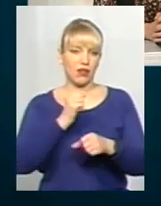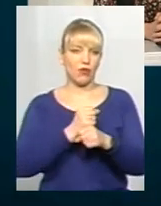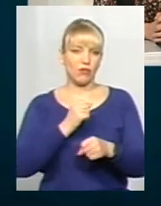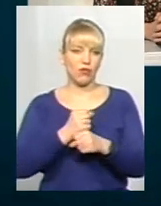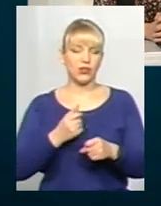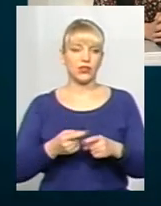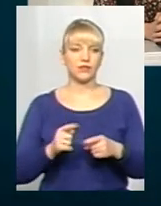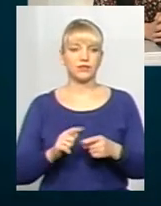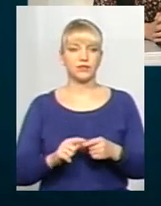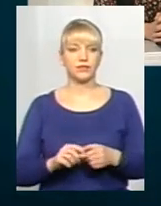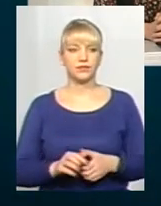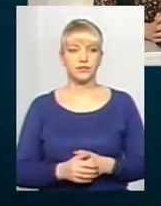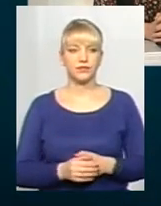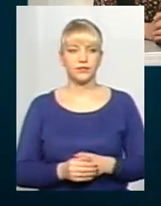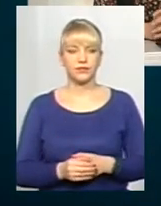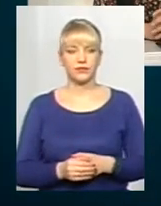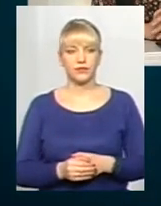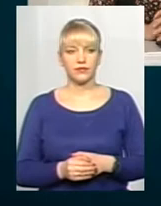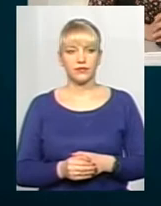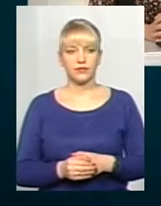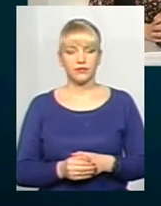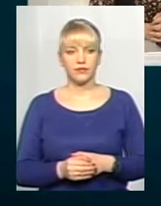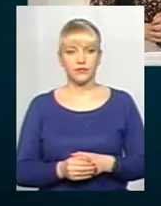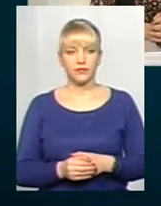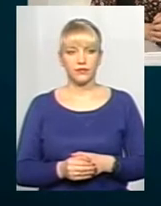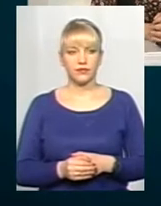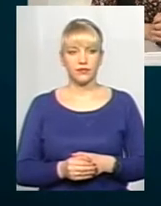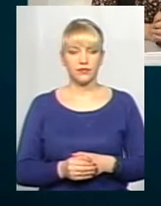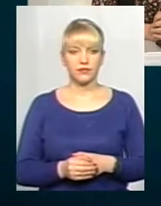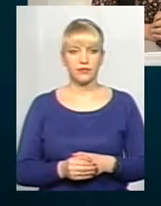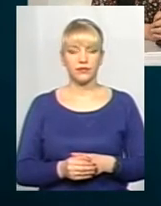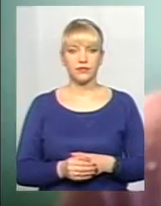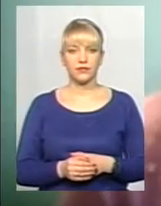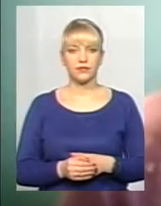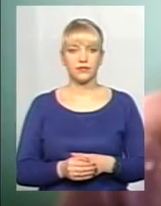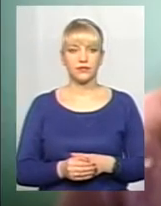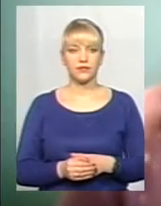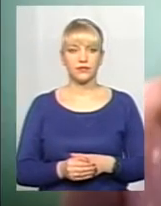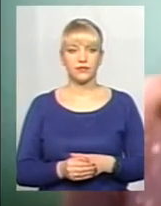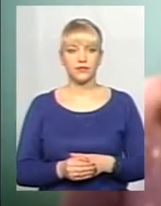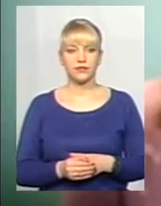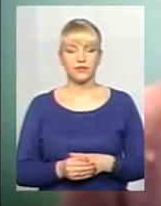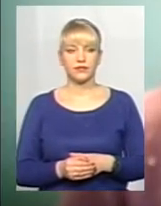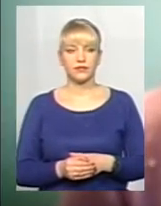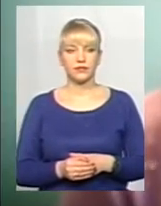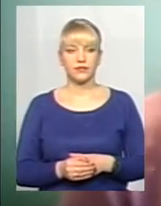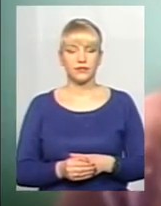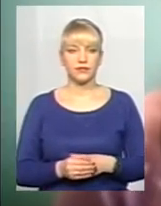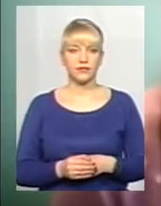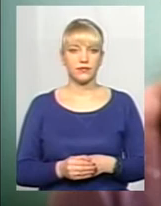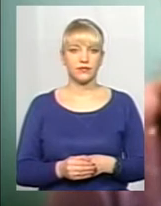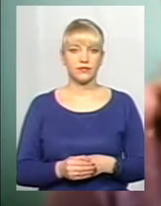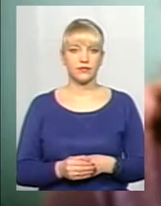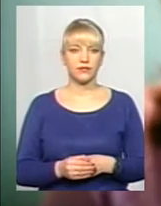будь-яка стереотична діяльність, соціальна діяльність, будь-яка інша діяльність. Я займався поважно науковою роботою.